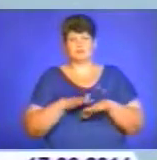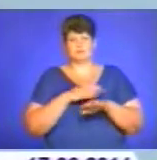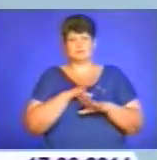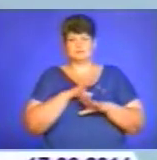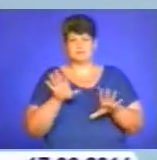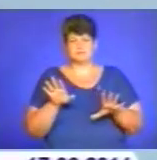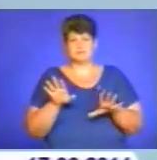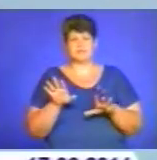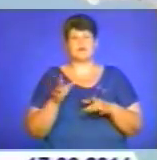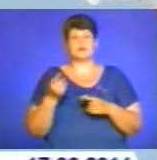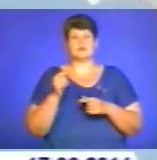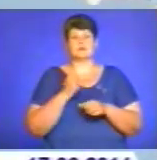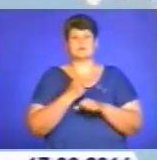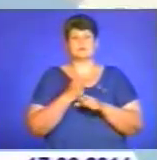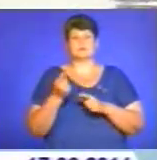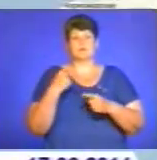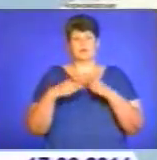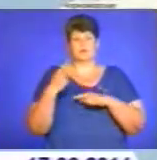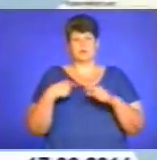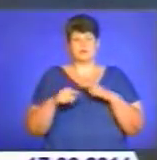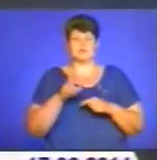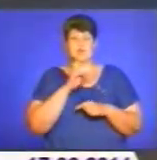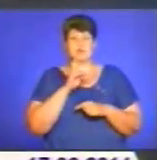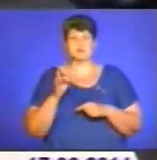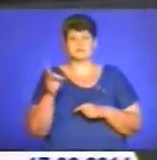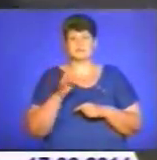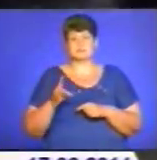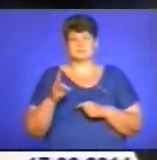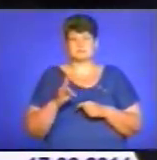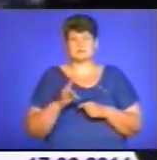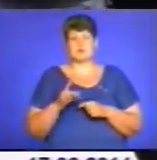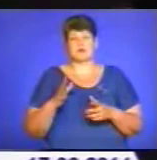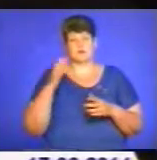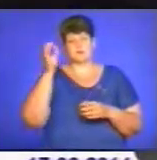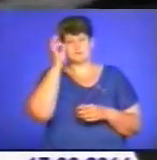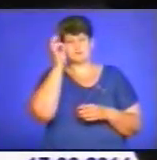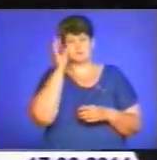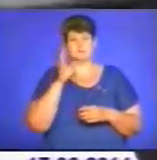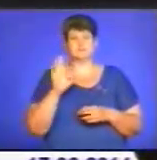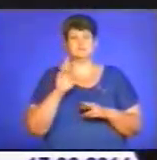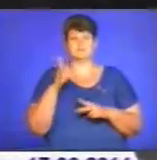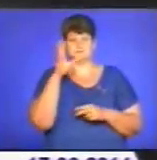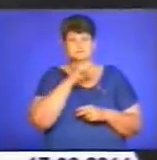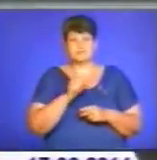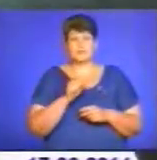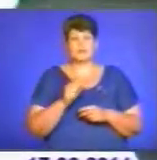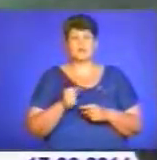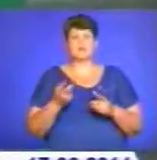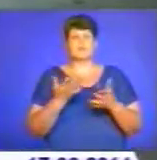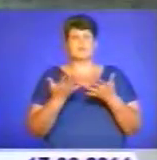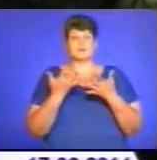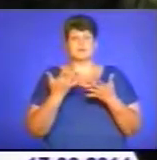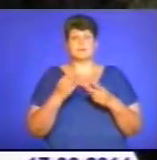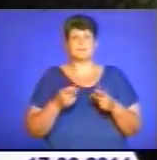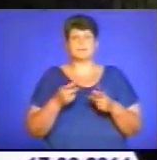Криму Російською Федерацією змушений був повернутися на Крименеччину. Злодійське ремесло знову згадалося. Як з'ясувалося під час досудового розслідування,